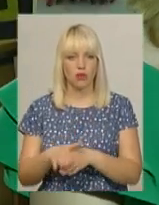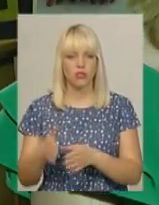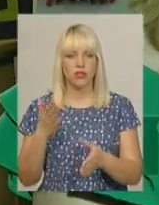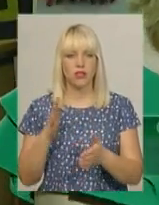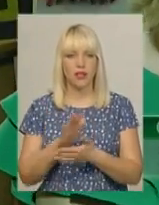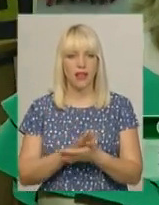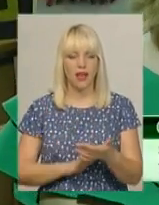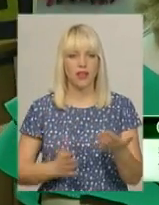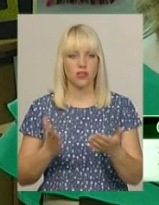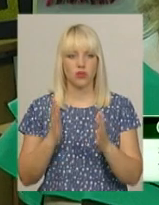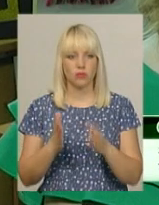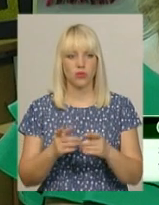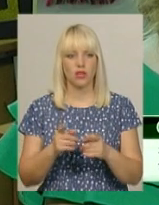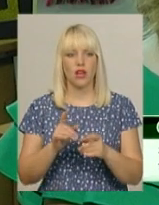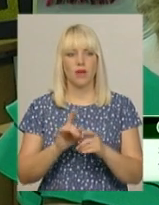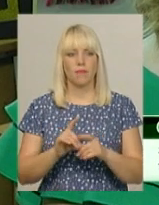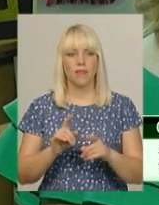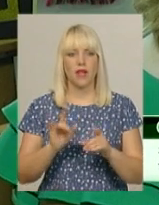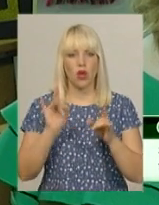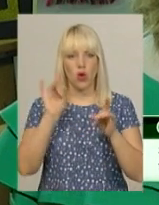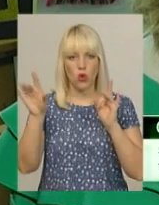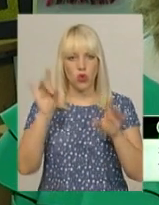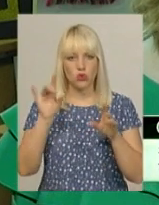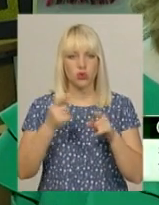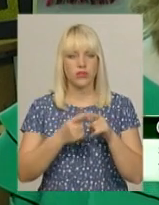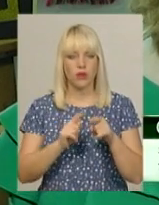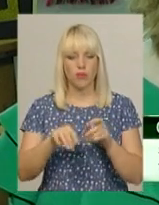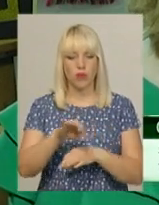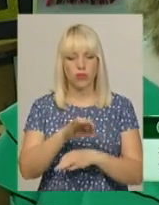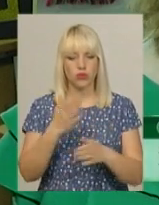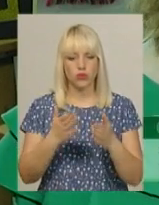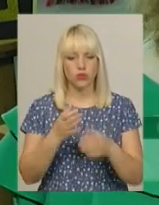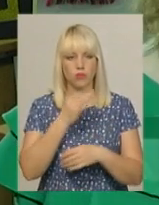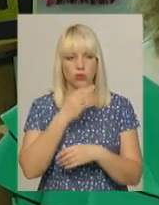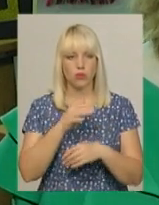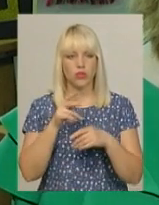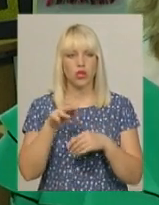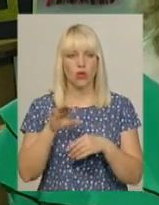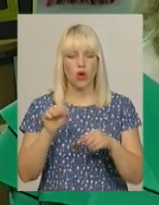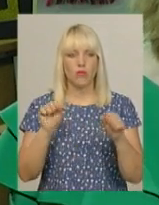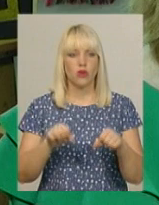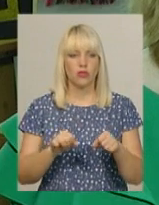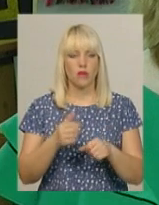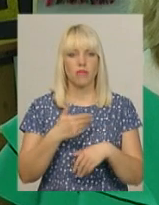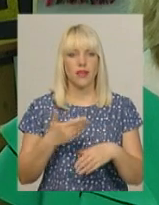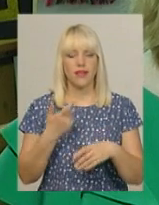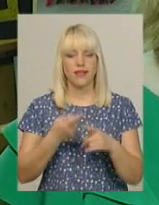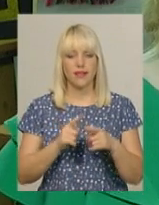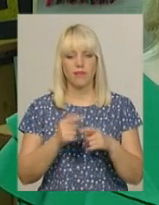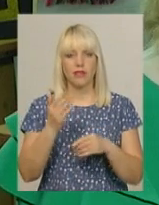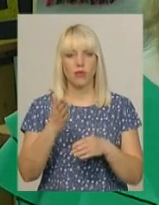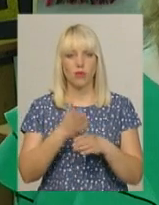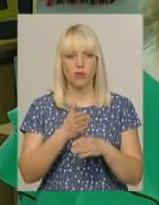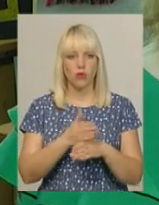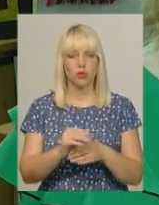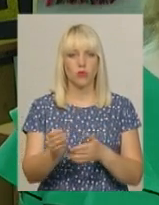буде розголос цього проєкту, якщо сподобається, то, можливо, ми їм допоможемо в написанні